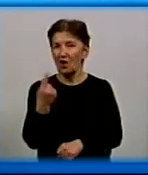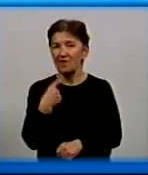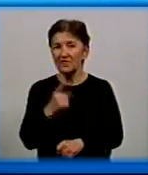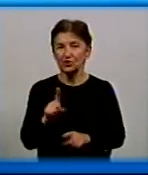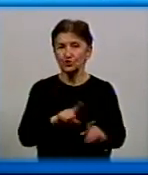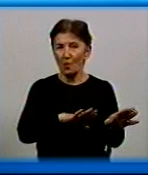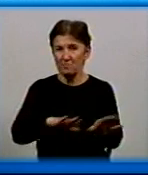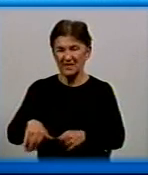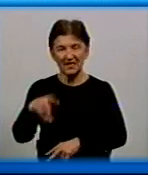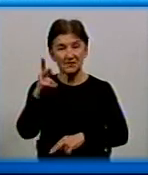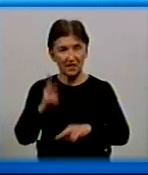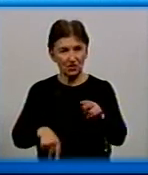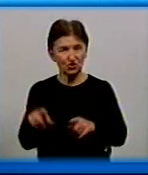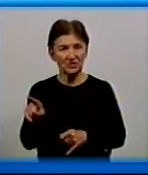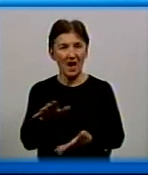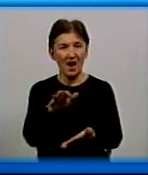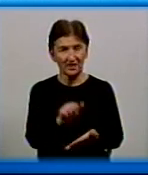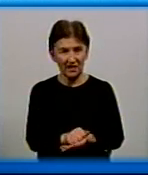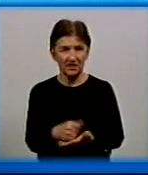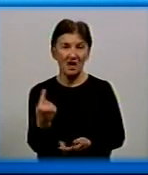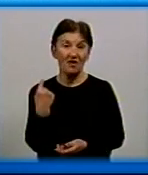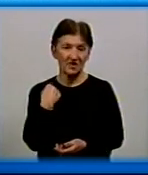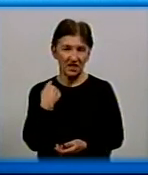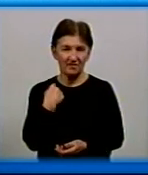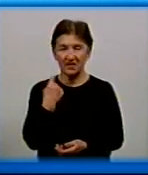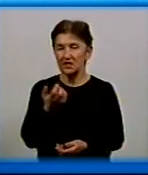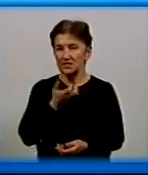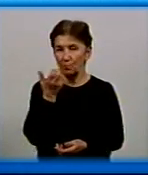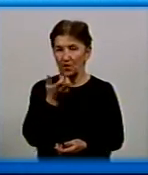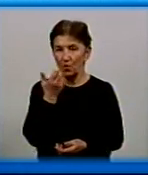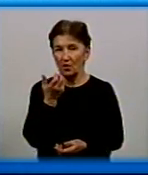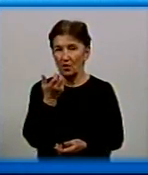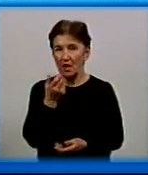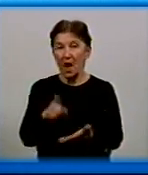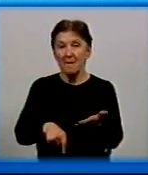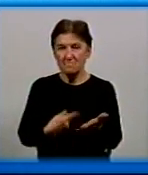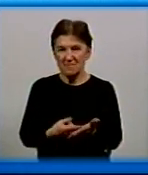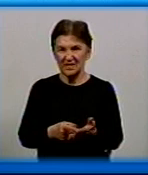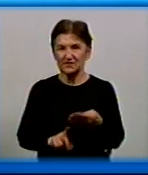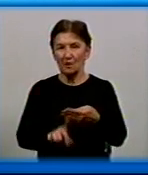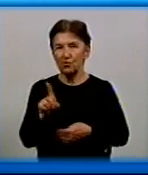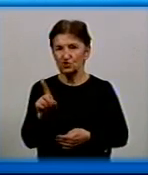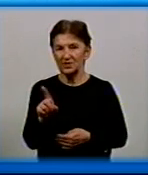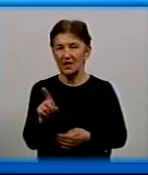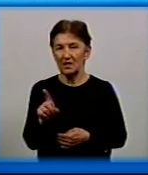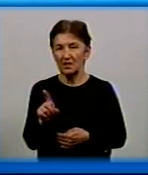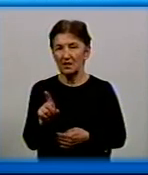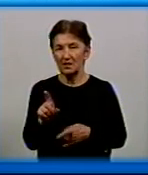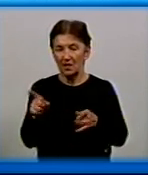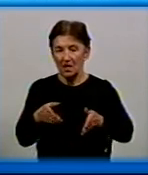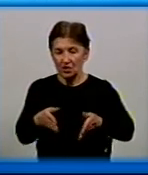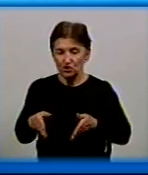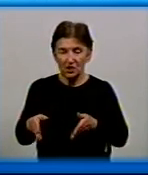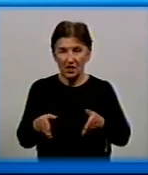після закінчення терміну оренди керувора тепла, ну не закінчення, розірвання угоди, місто почне ось цей шлях